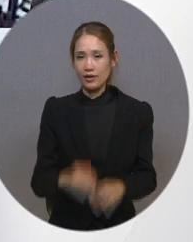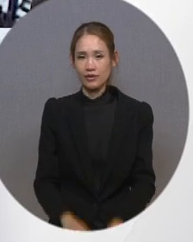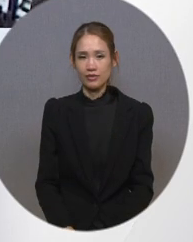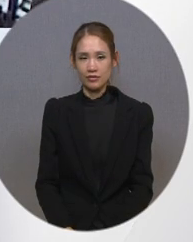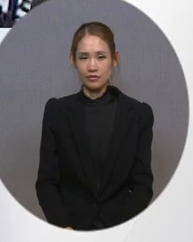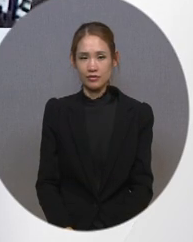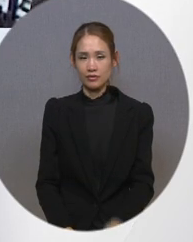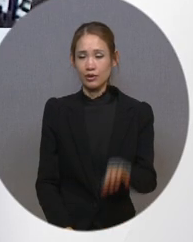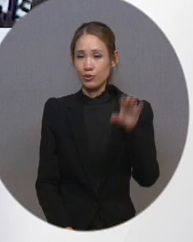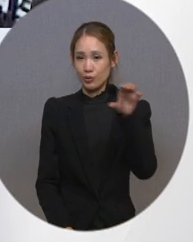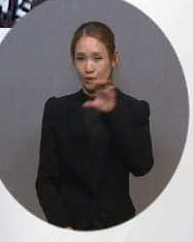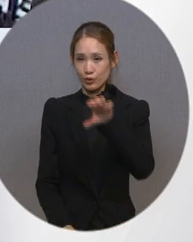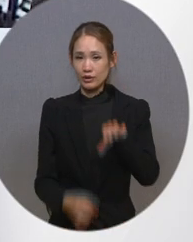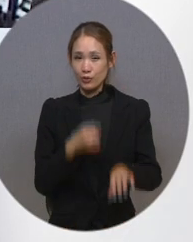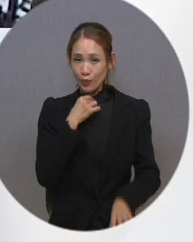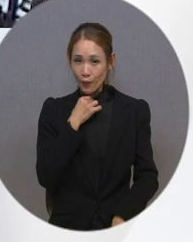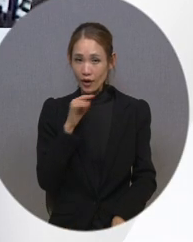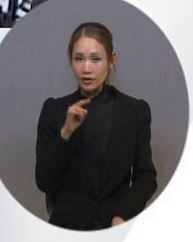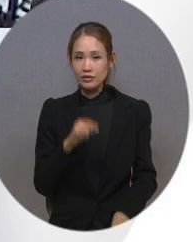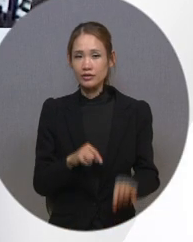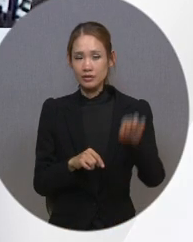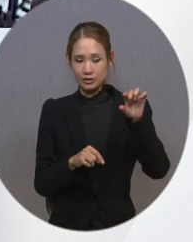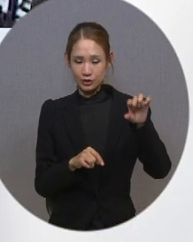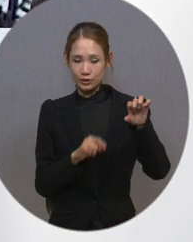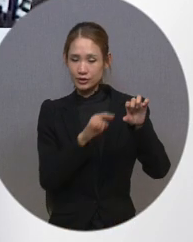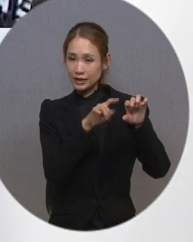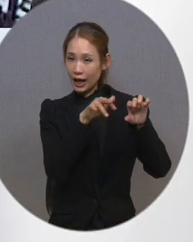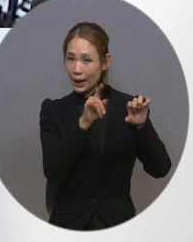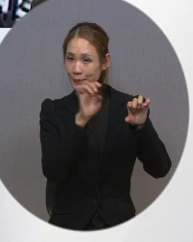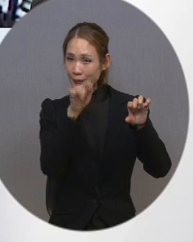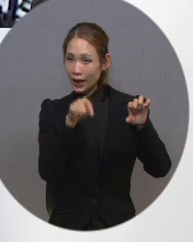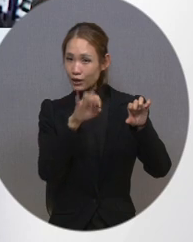자막 위치는 리모컨의 자막 위치 버튼을 누른 후